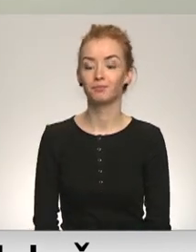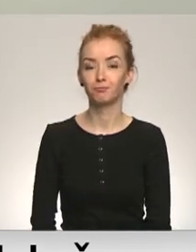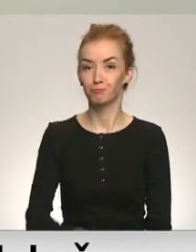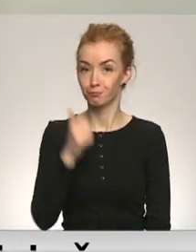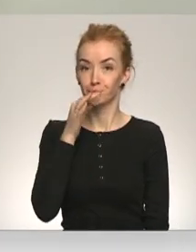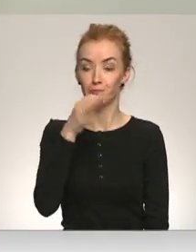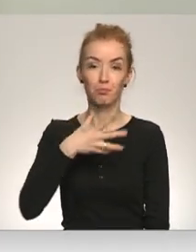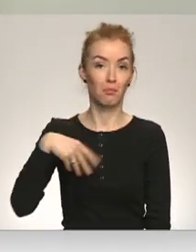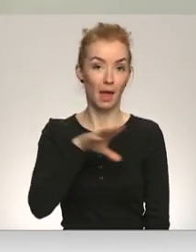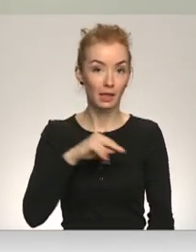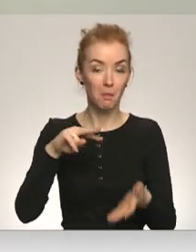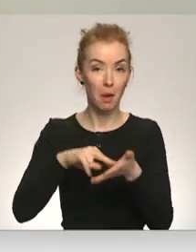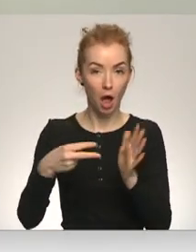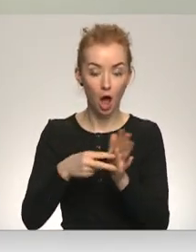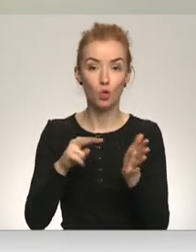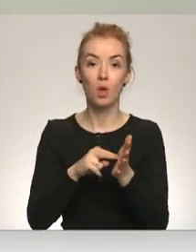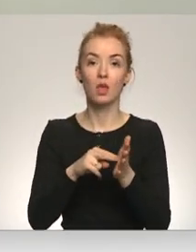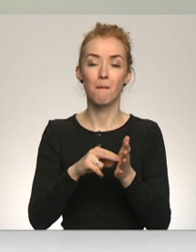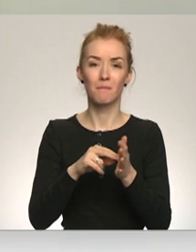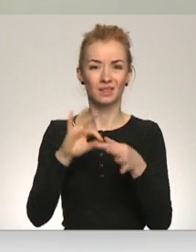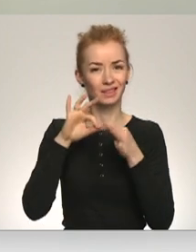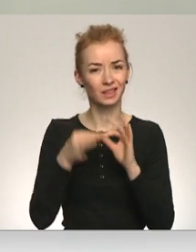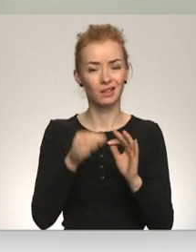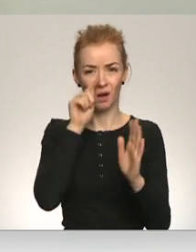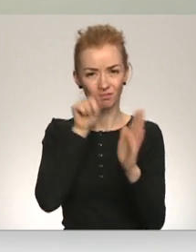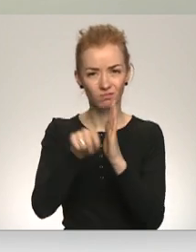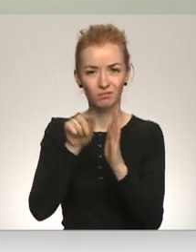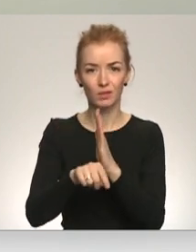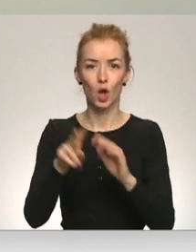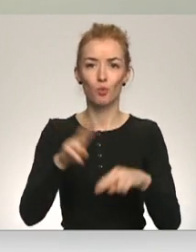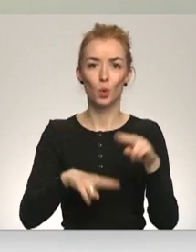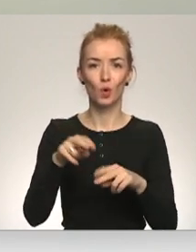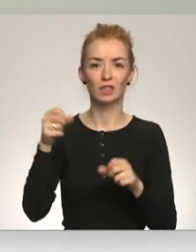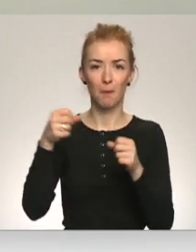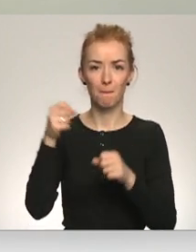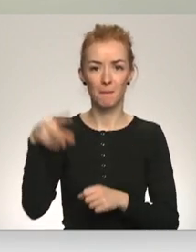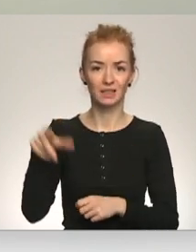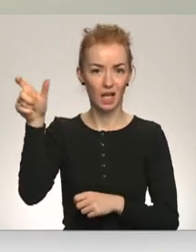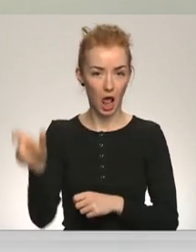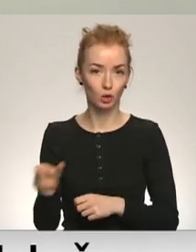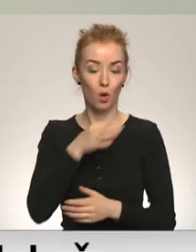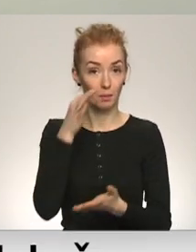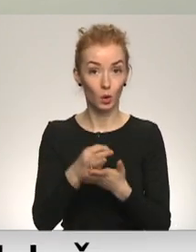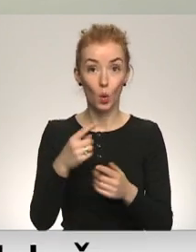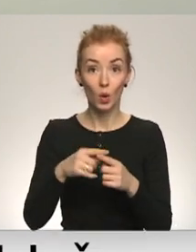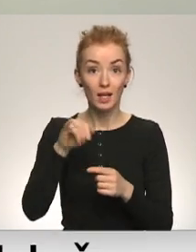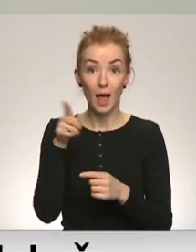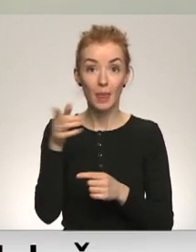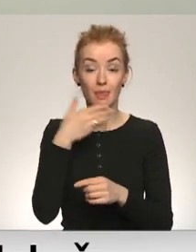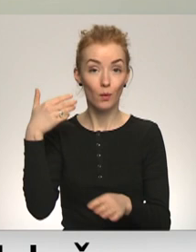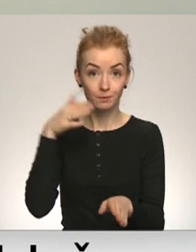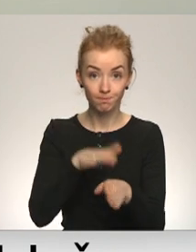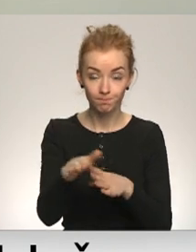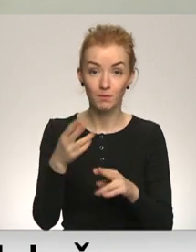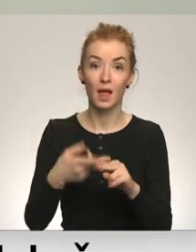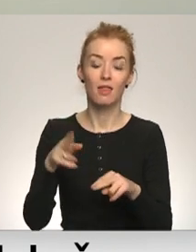mēs plānojam darīt, ir pastiprināt būvu speciālistu atbildību par šiem jautājumiem un paredzēt smagākus sodus par vides